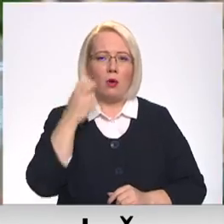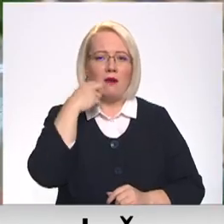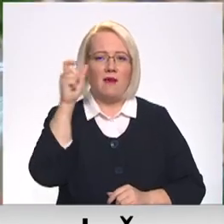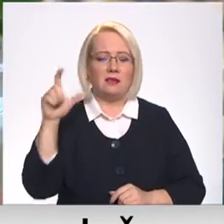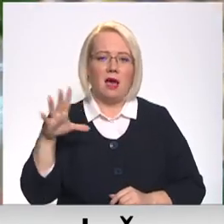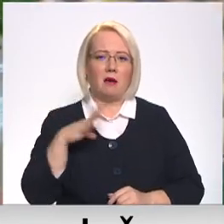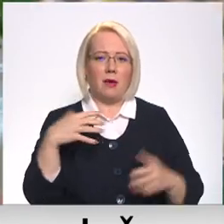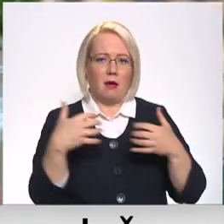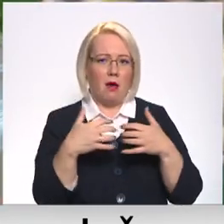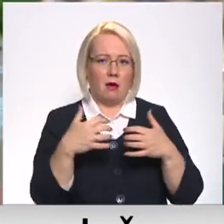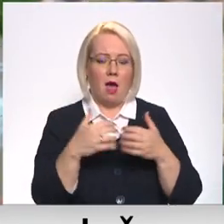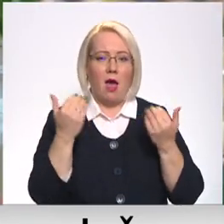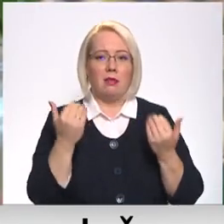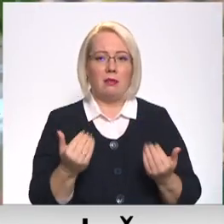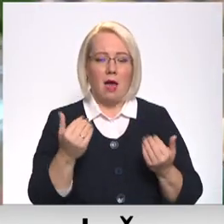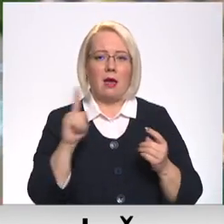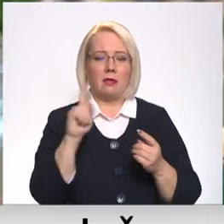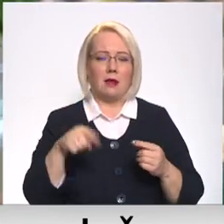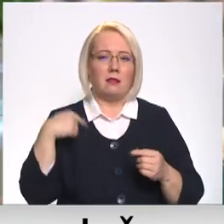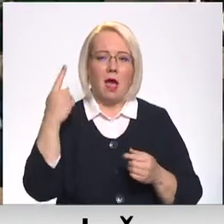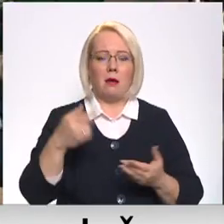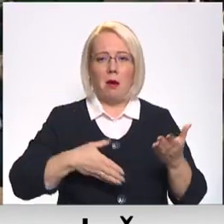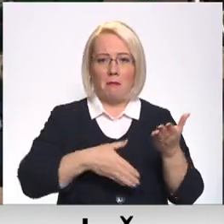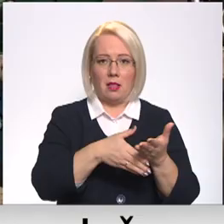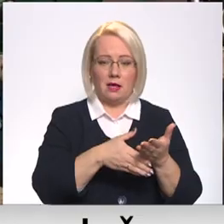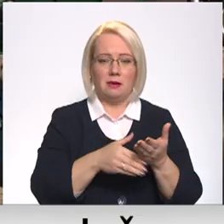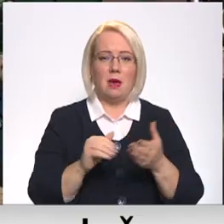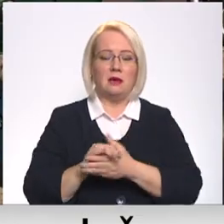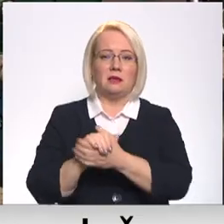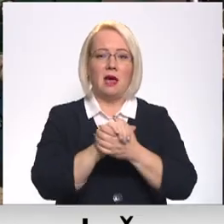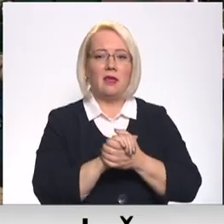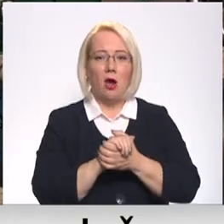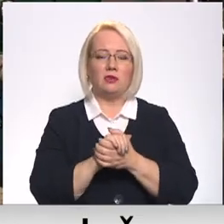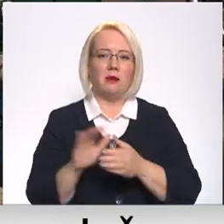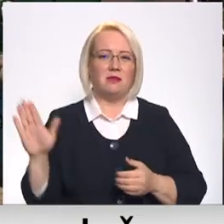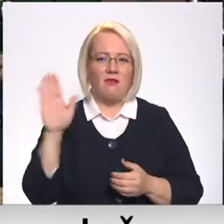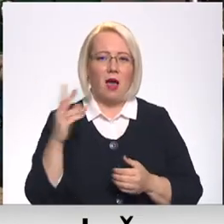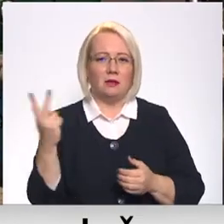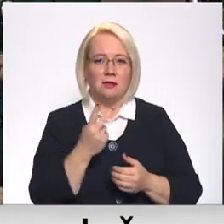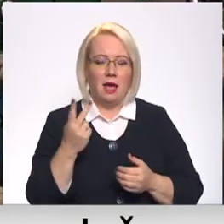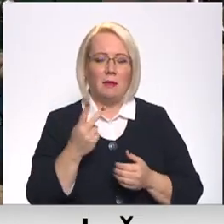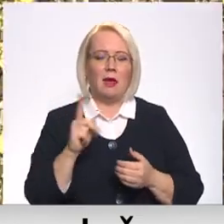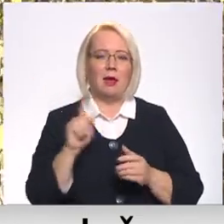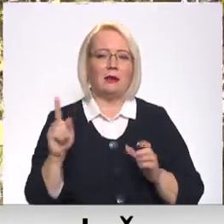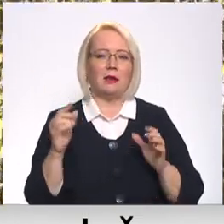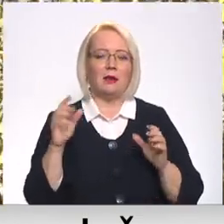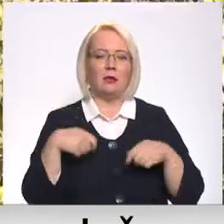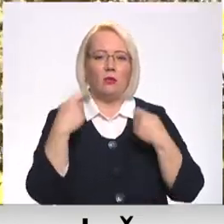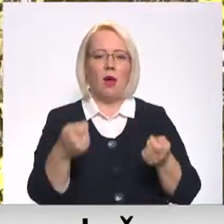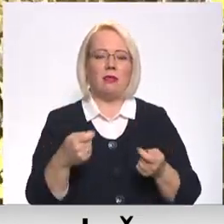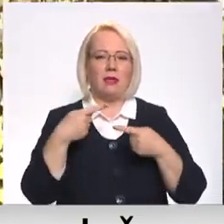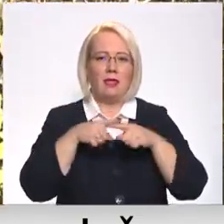karoja frontē. Šobrīd spērts nākamais palīdzības solis. Sadraudzības partneriem sarūpēta padomju laika traktortehnika